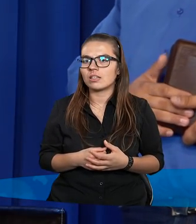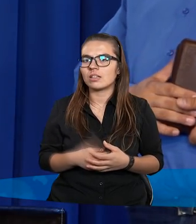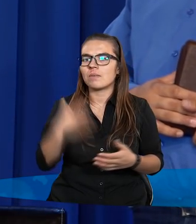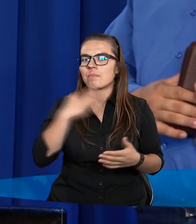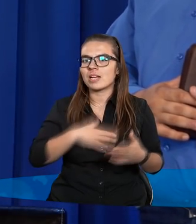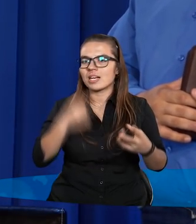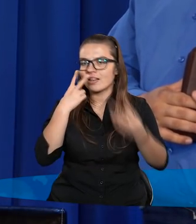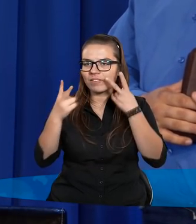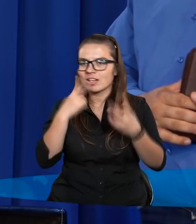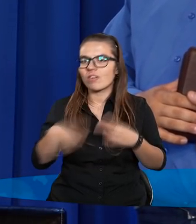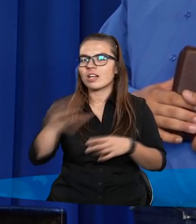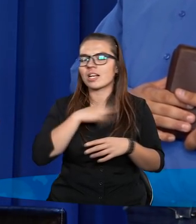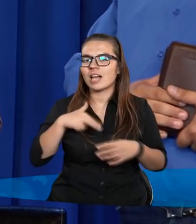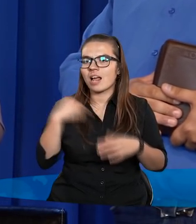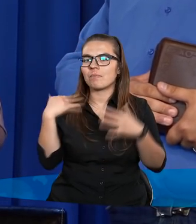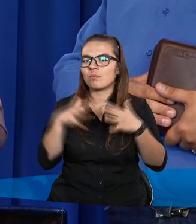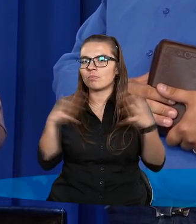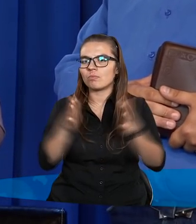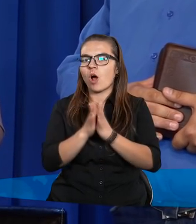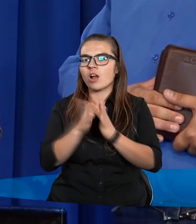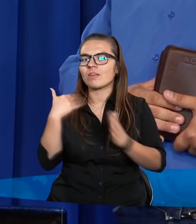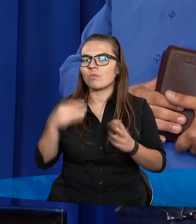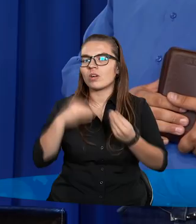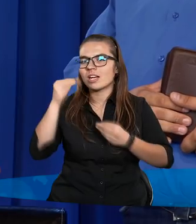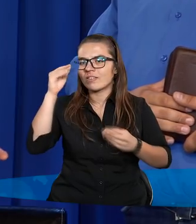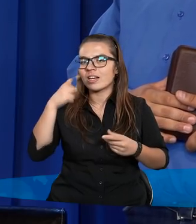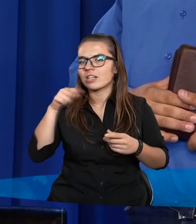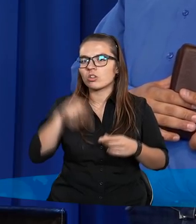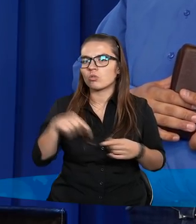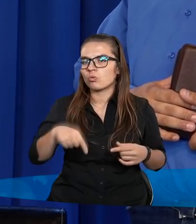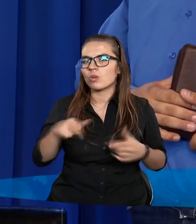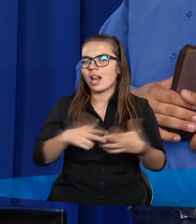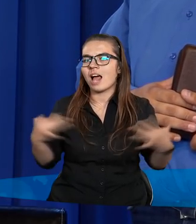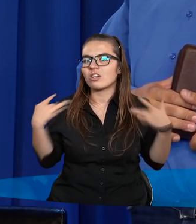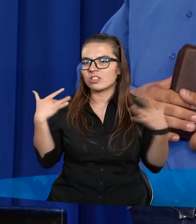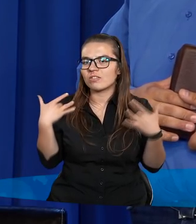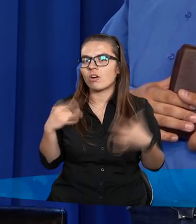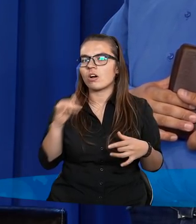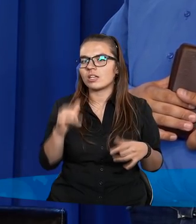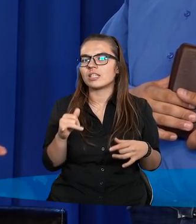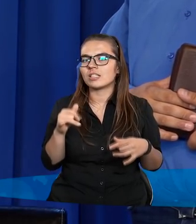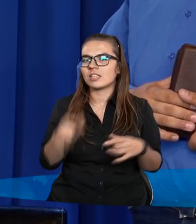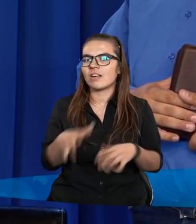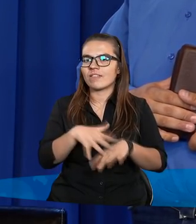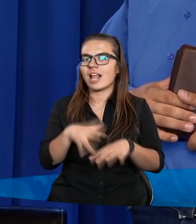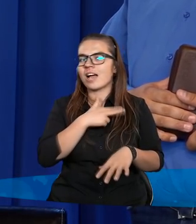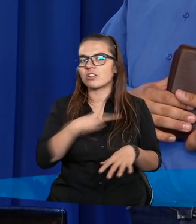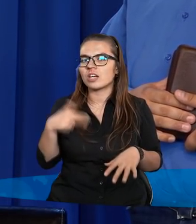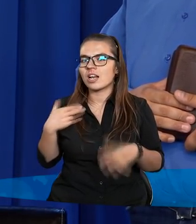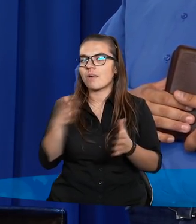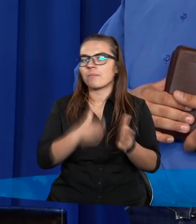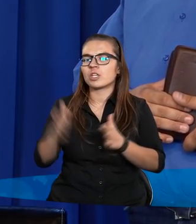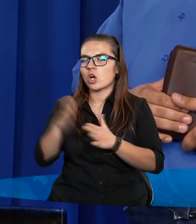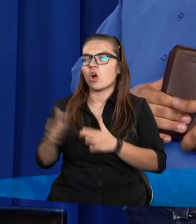Mili widzowie, naszych modlitw było znacznie więcej niż tych tutaj na żywo i w trakcie naszych